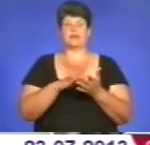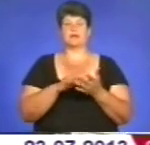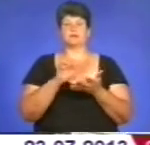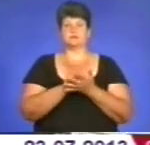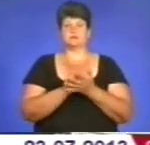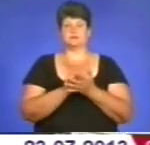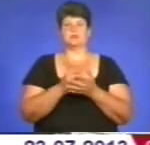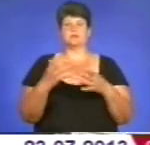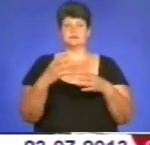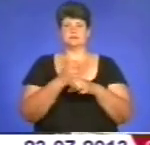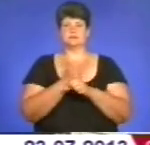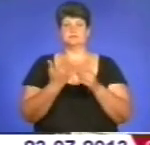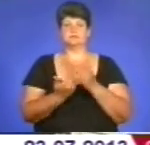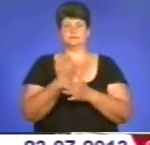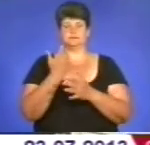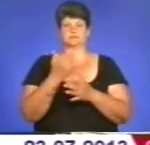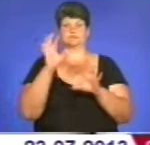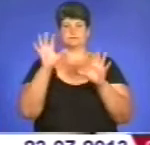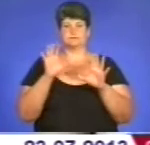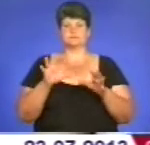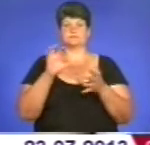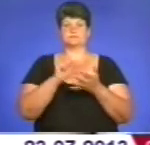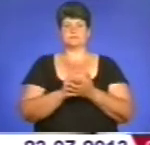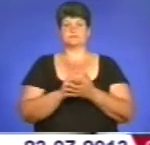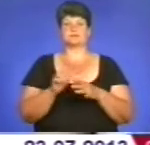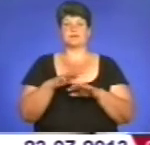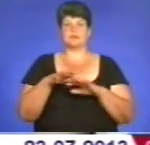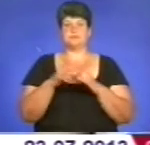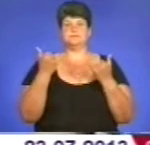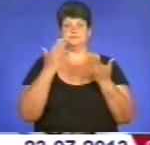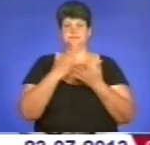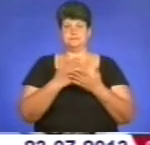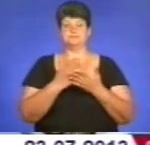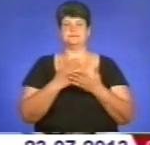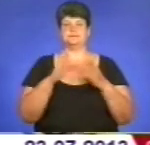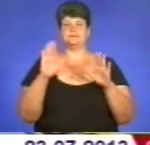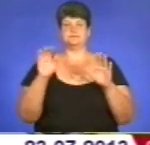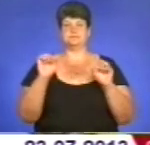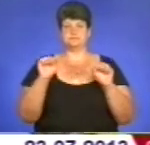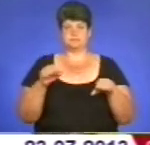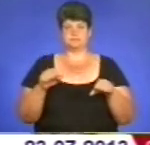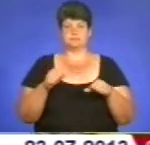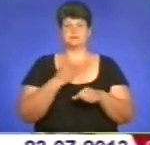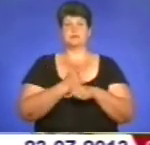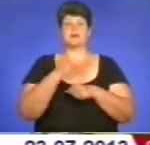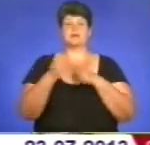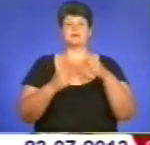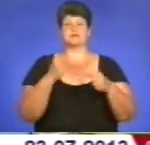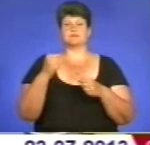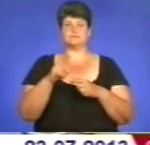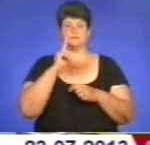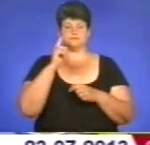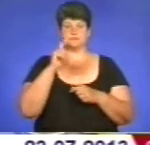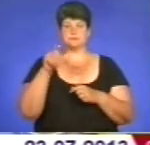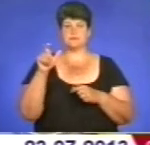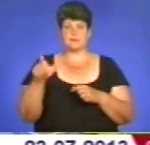оновлений закон про зайнятість населення. На сьогодні ми маємо можливість працевлаштовувати молодих осіб, це